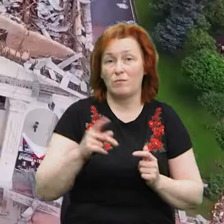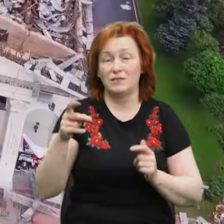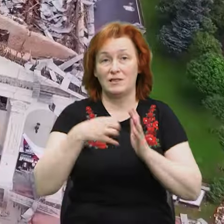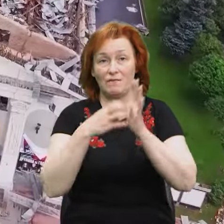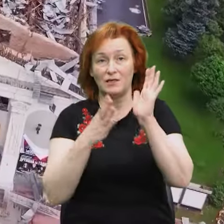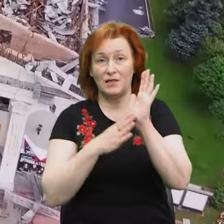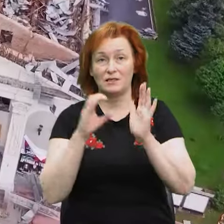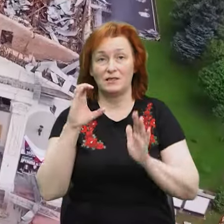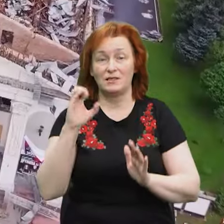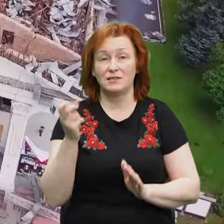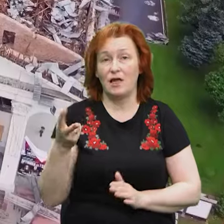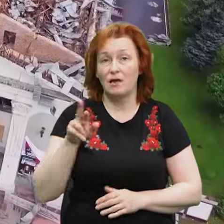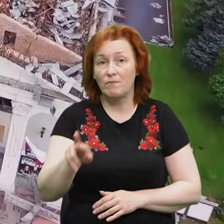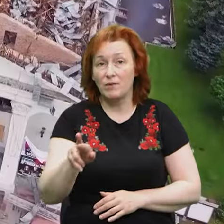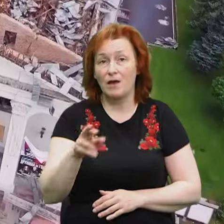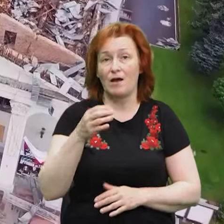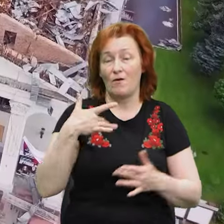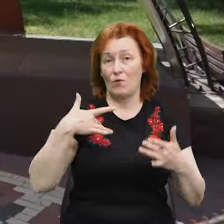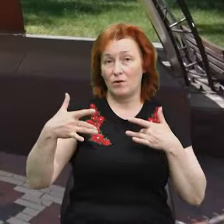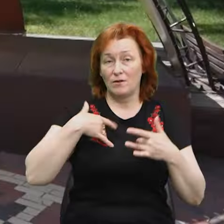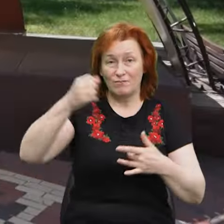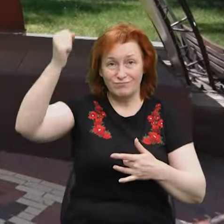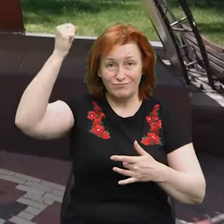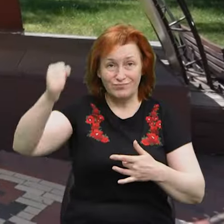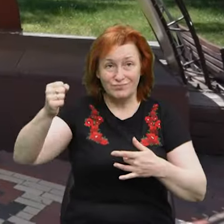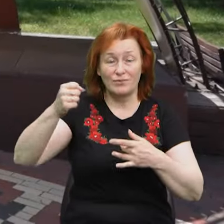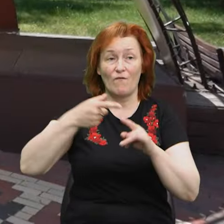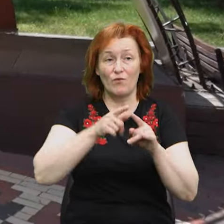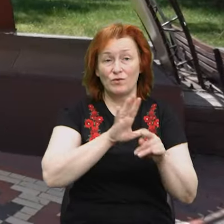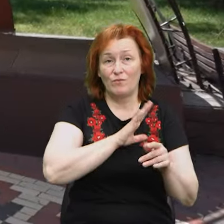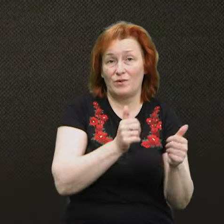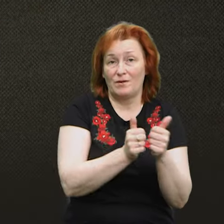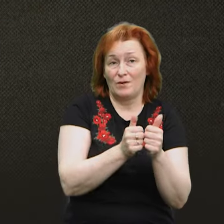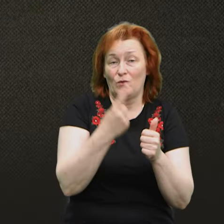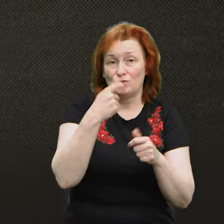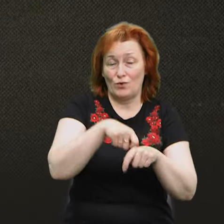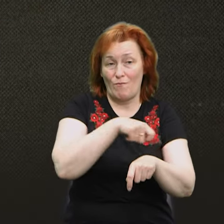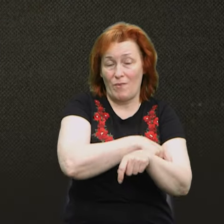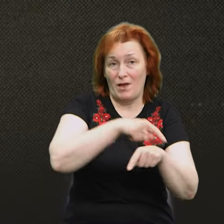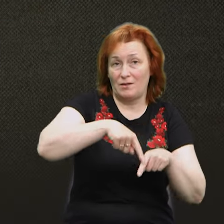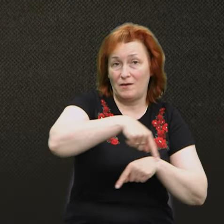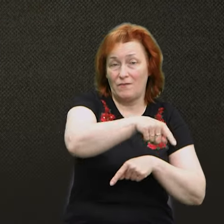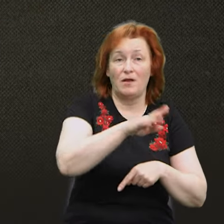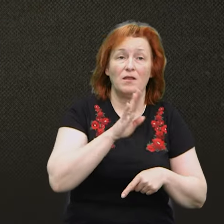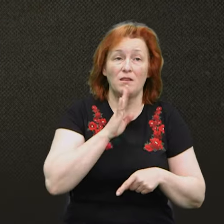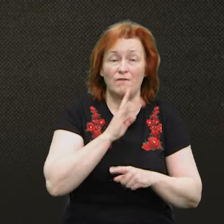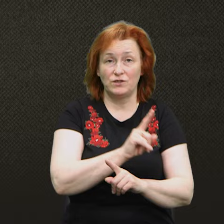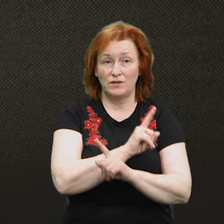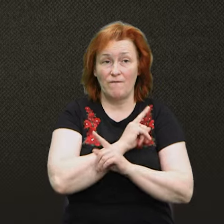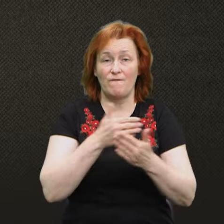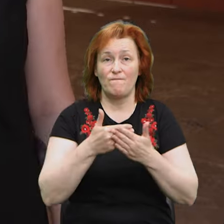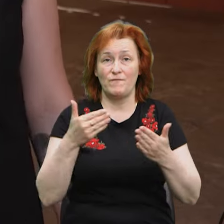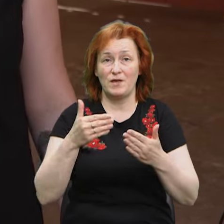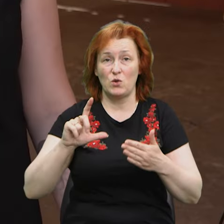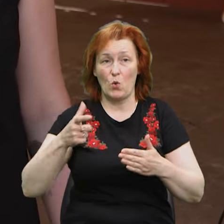коли росіяни завдали ракетного удару по Чернігівському драмтеатру, вони опинилися за 100 метрів від нього. Дівчинка загинула від уламка